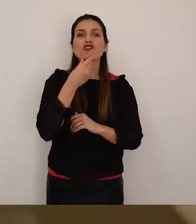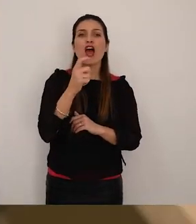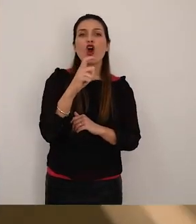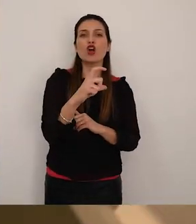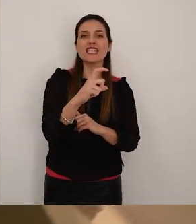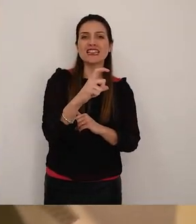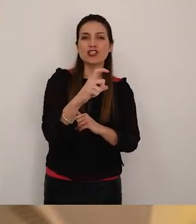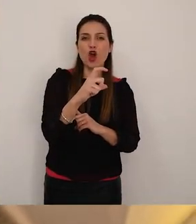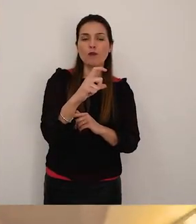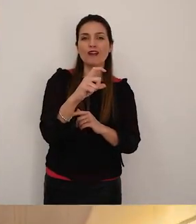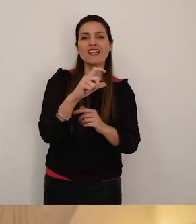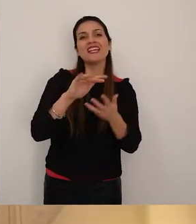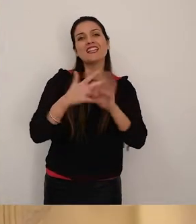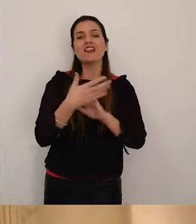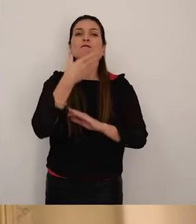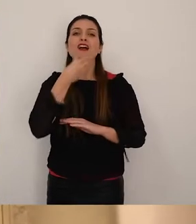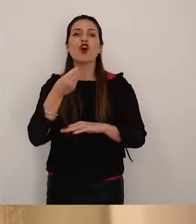come la madonna del turco